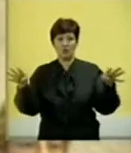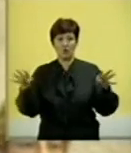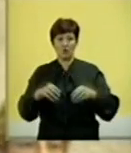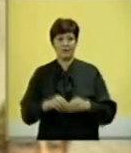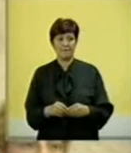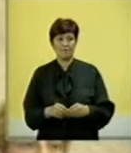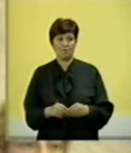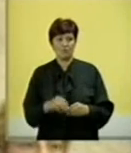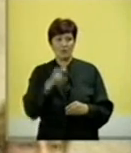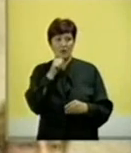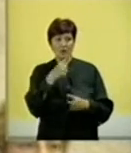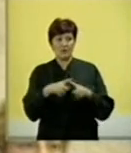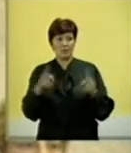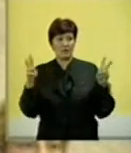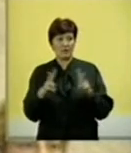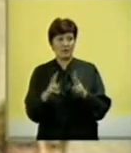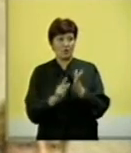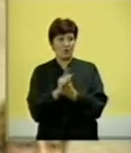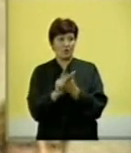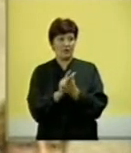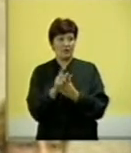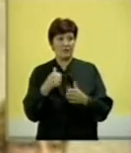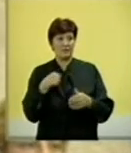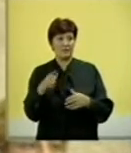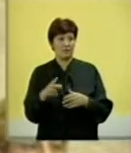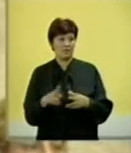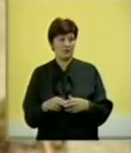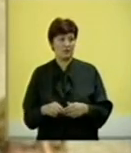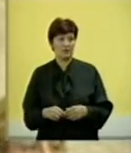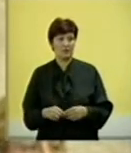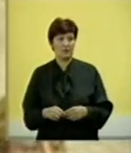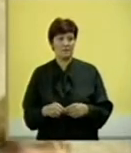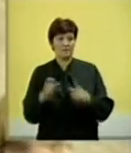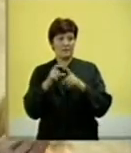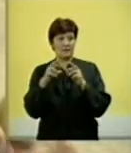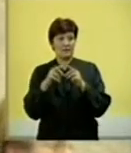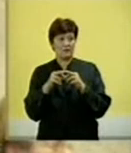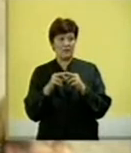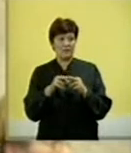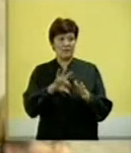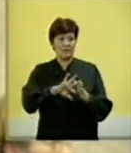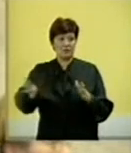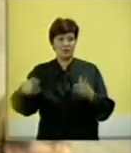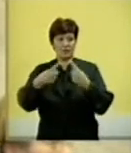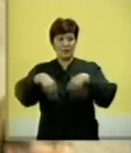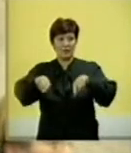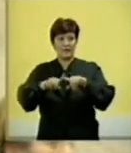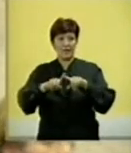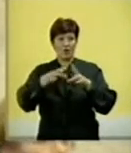i zbog krkoće vremena ja ću se ipak opredeliti da izuzem deo